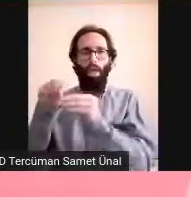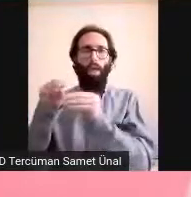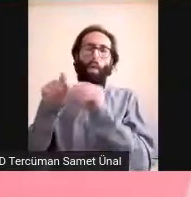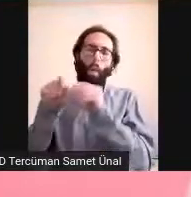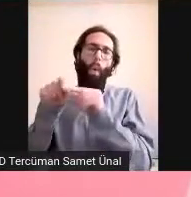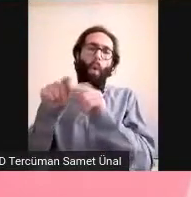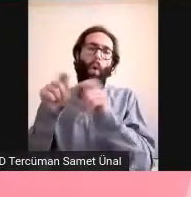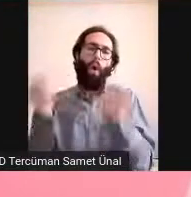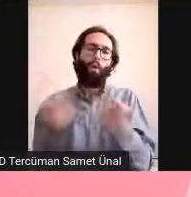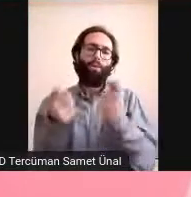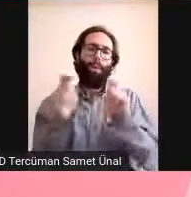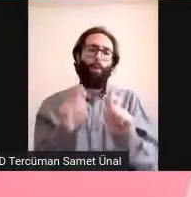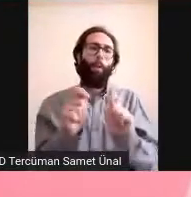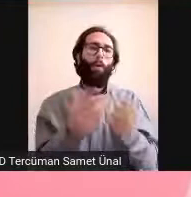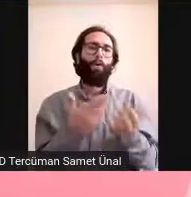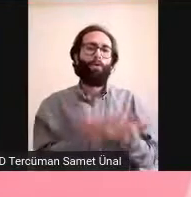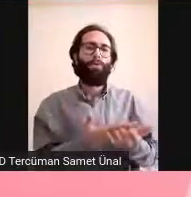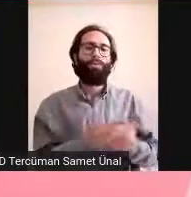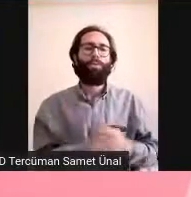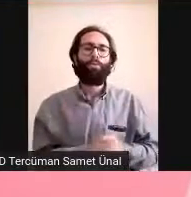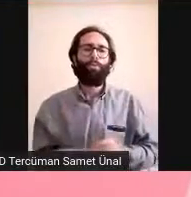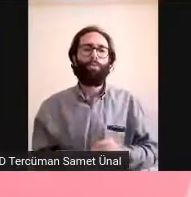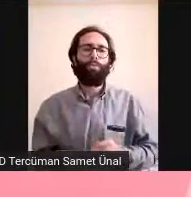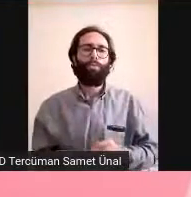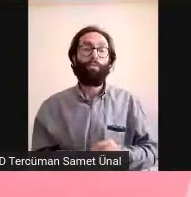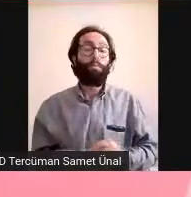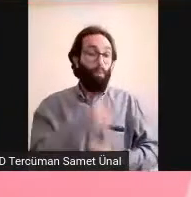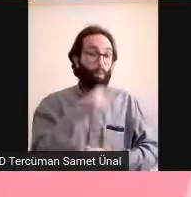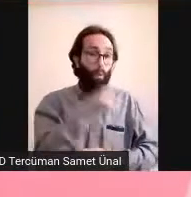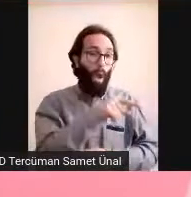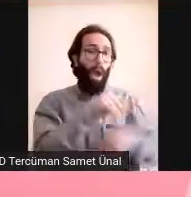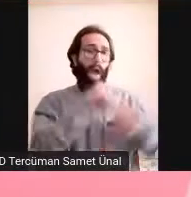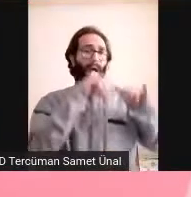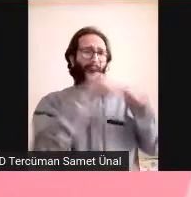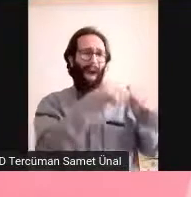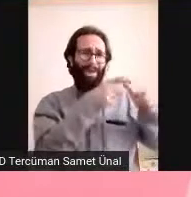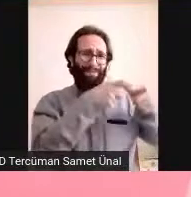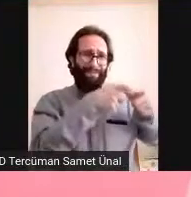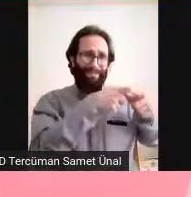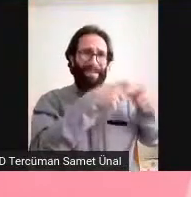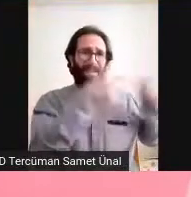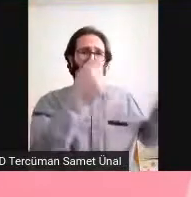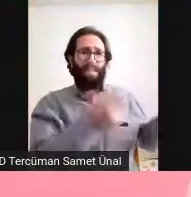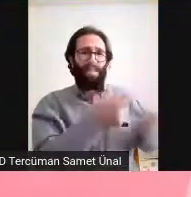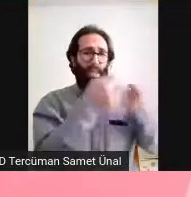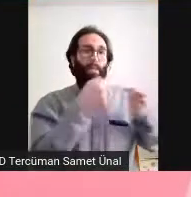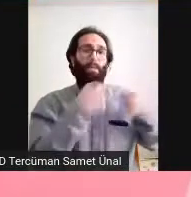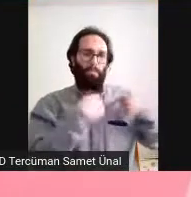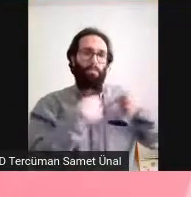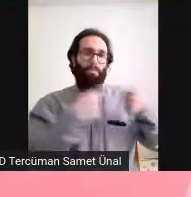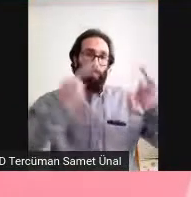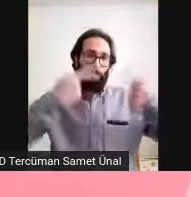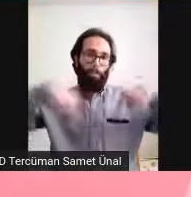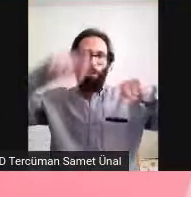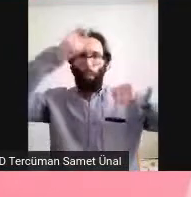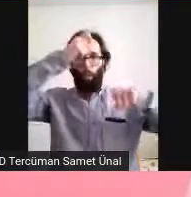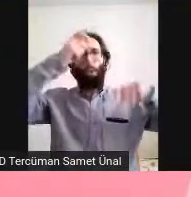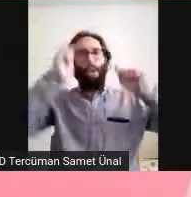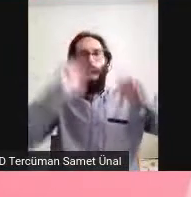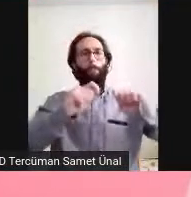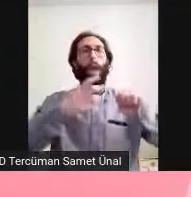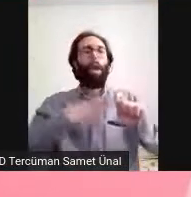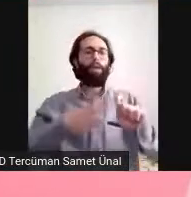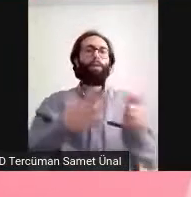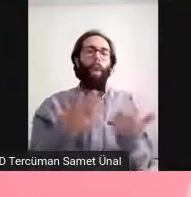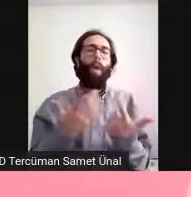bunu bizde çalışmak istiyoruz ama birazcık pahalı bir teknik. Her gün çünkü midyum değişiyor bunda